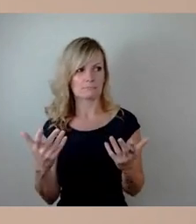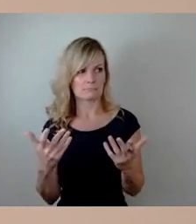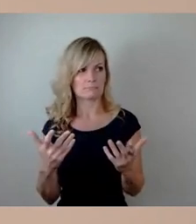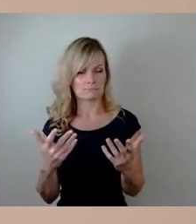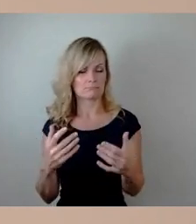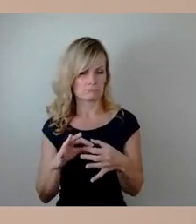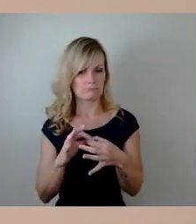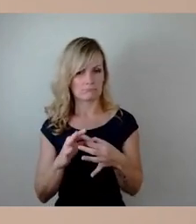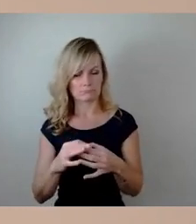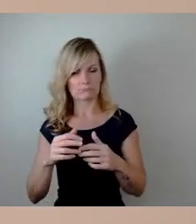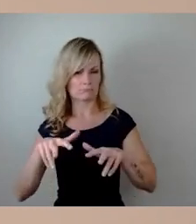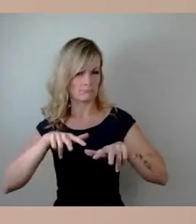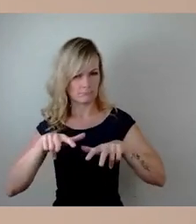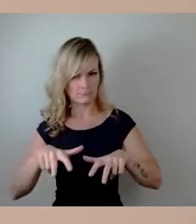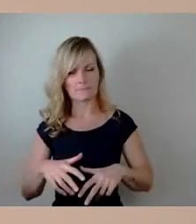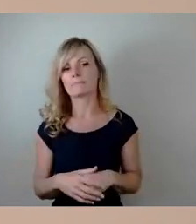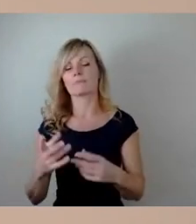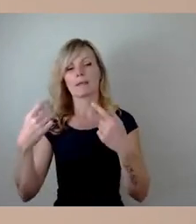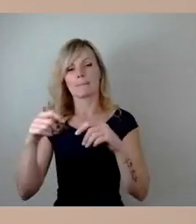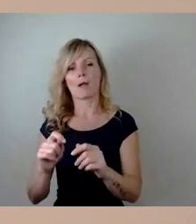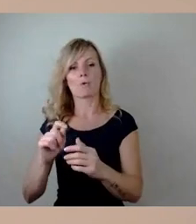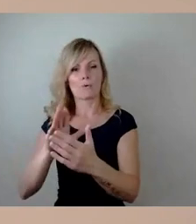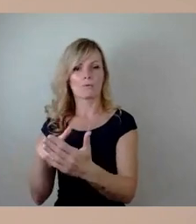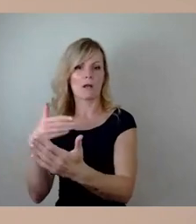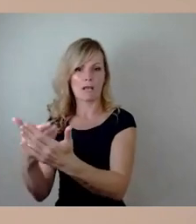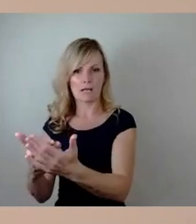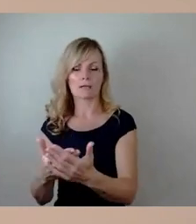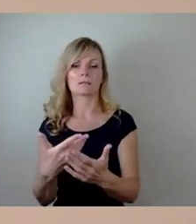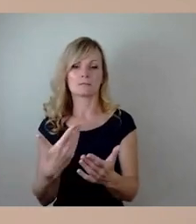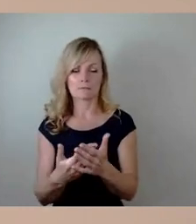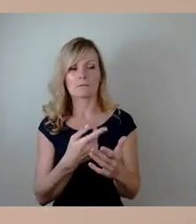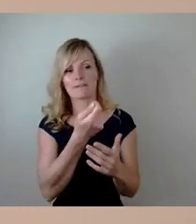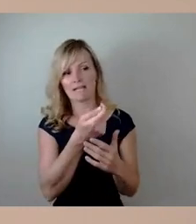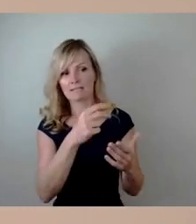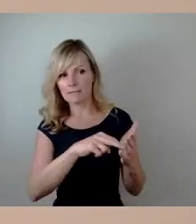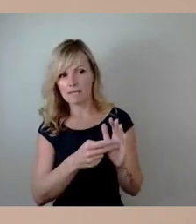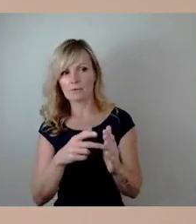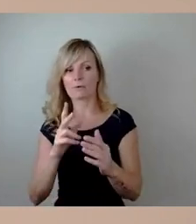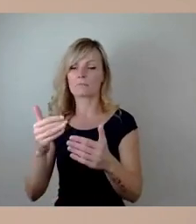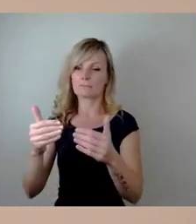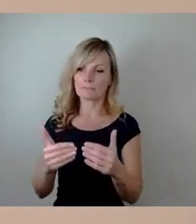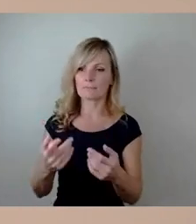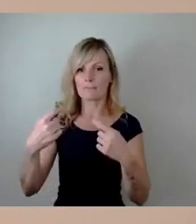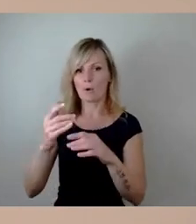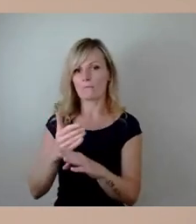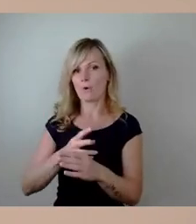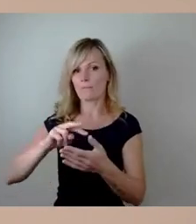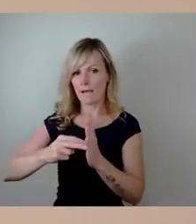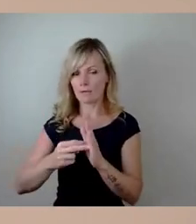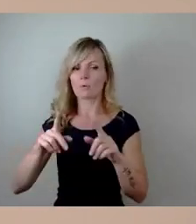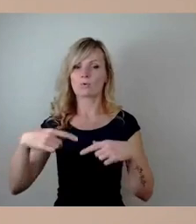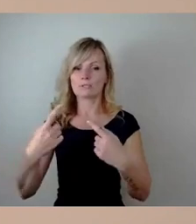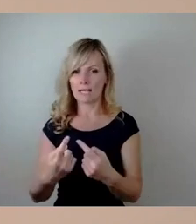Finanzvorlage kommt auf Basis der Vorplanung und nach der Vorplanung schließen sich weitere Planungsschritte an, wo